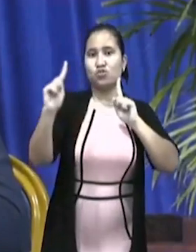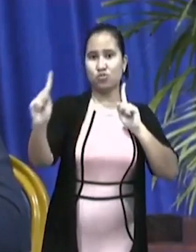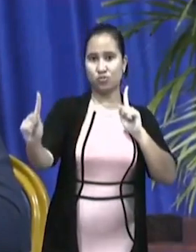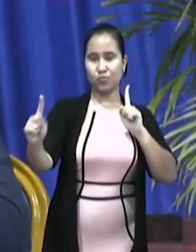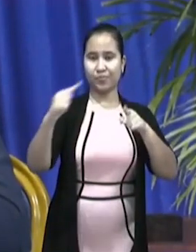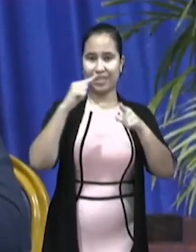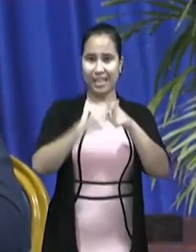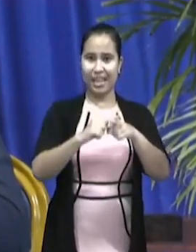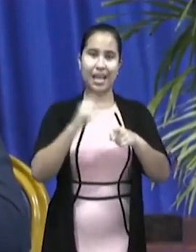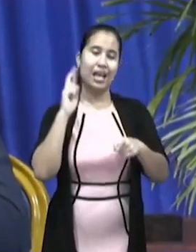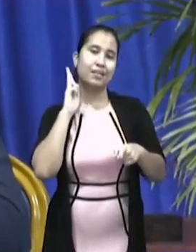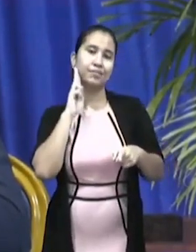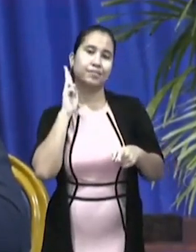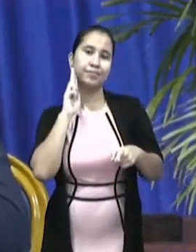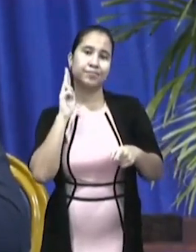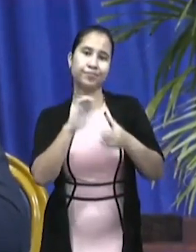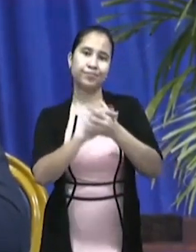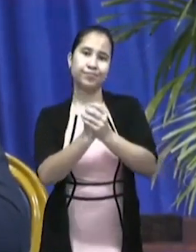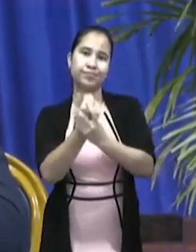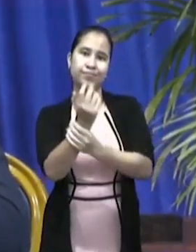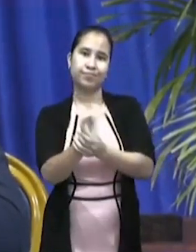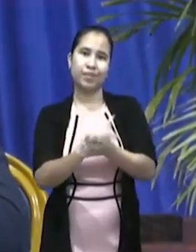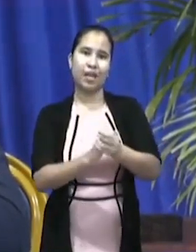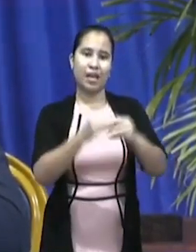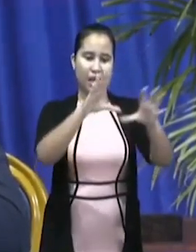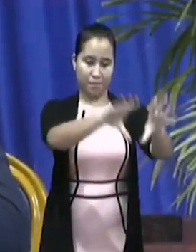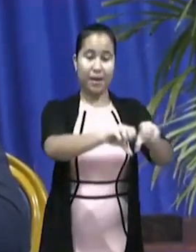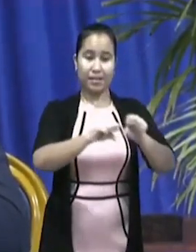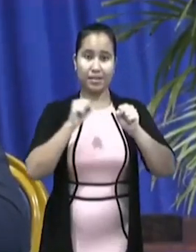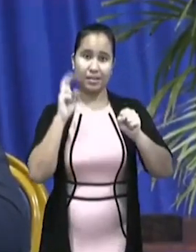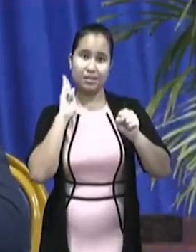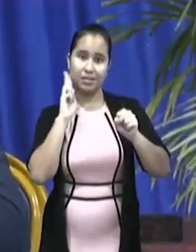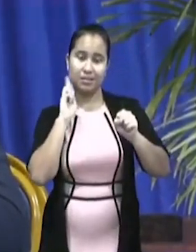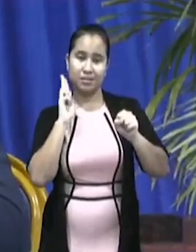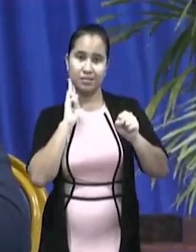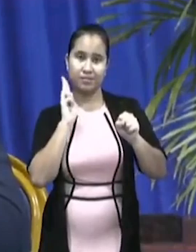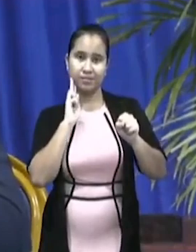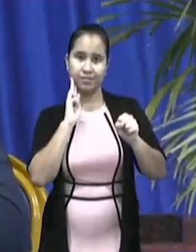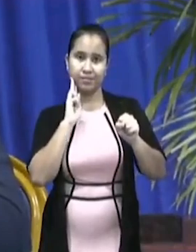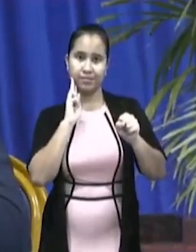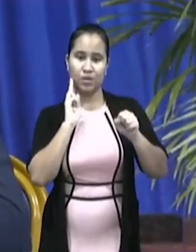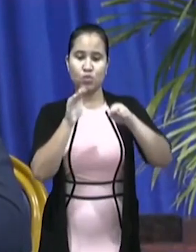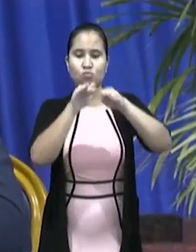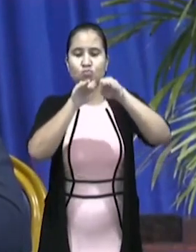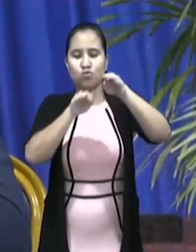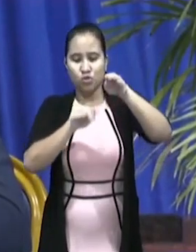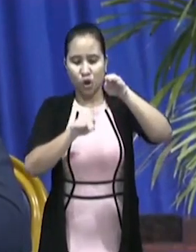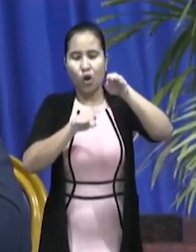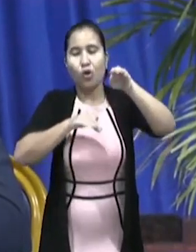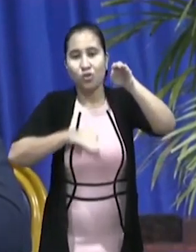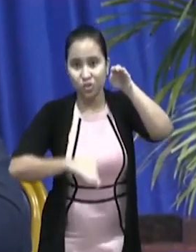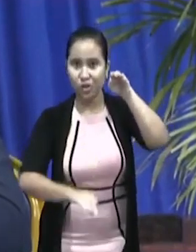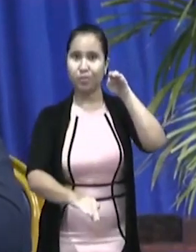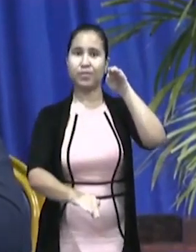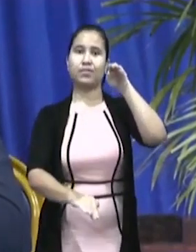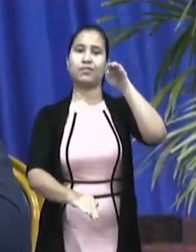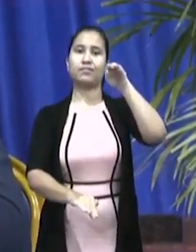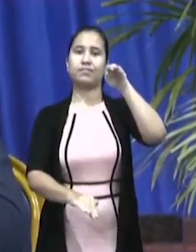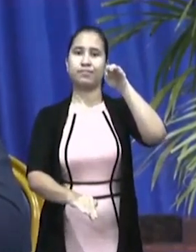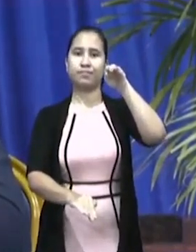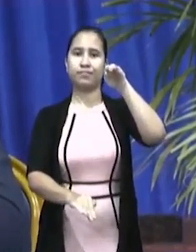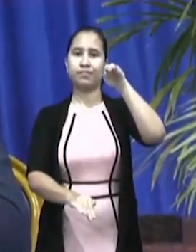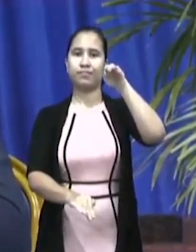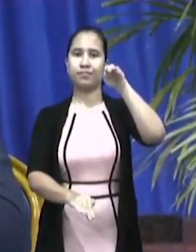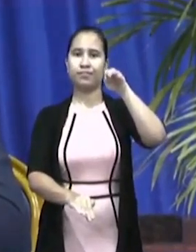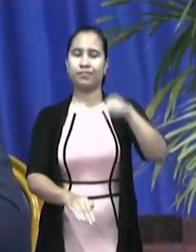en met de hygiëne, en de maatregelen daaromheen, dropt het nog meer. door,